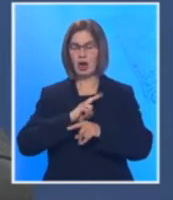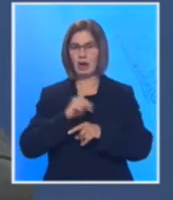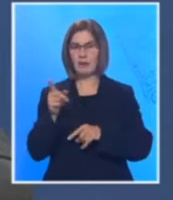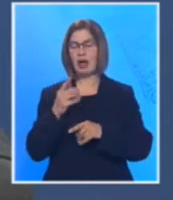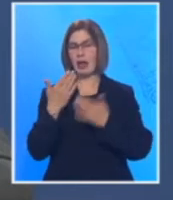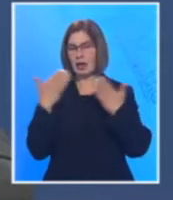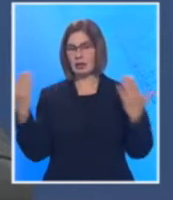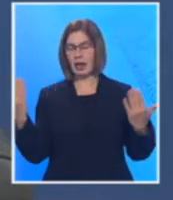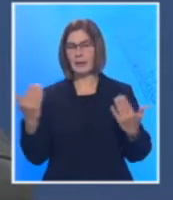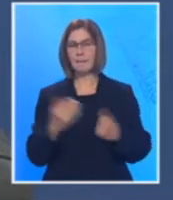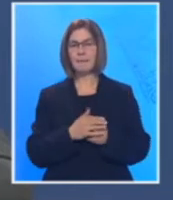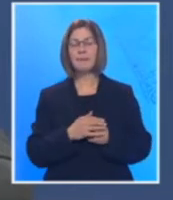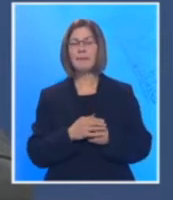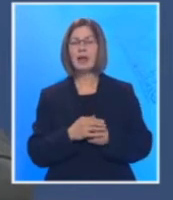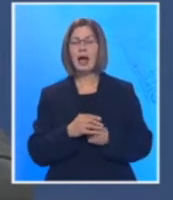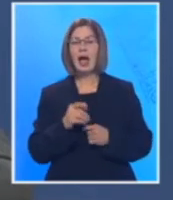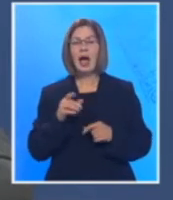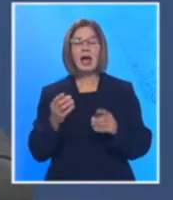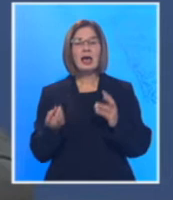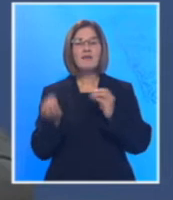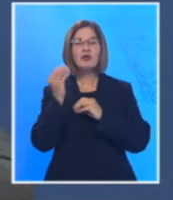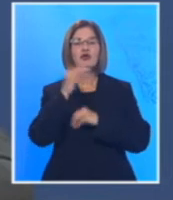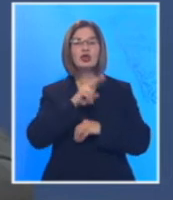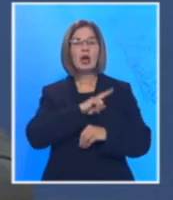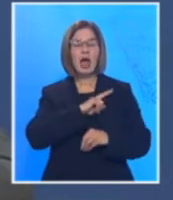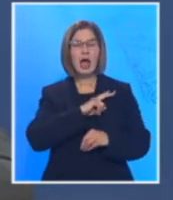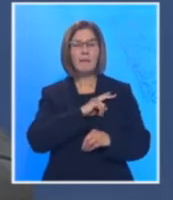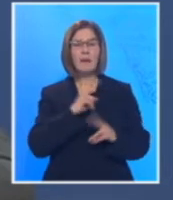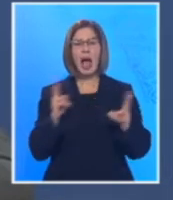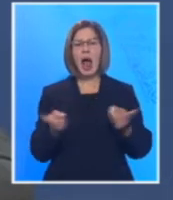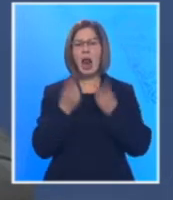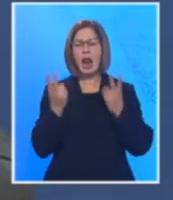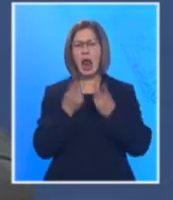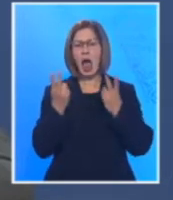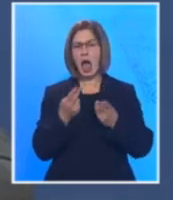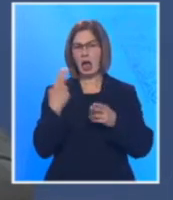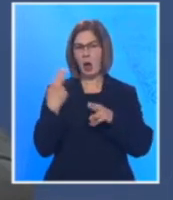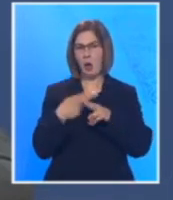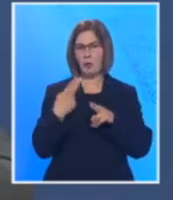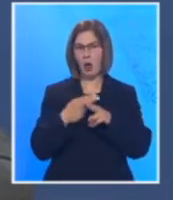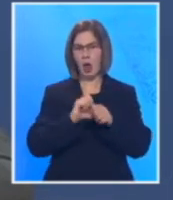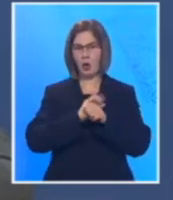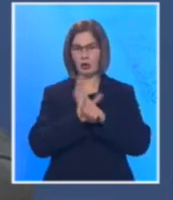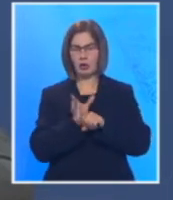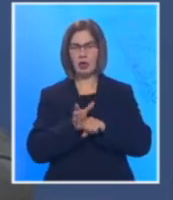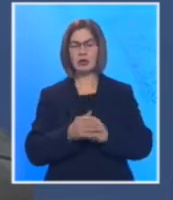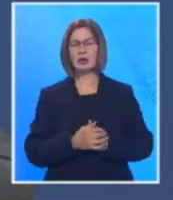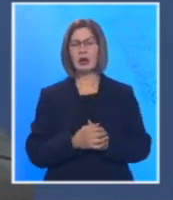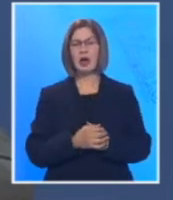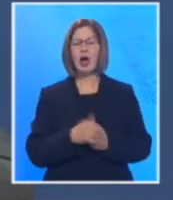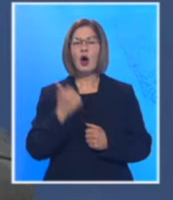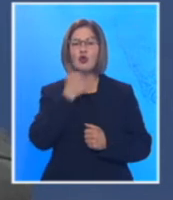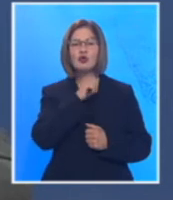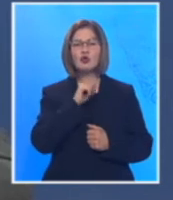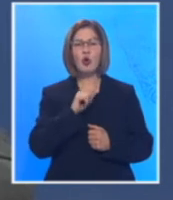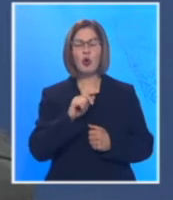proceniti da se sve više otkrivaju blagi i slučajevi, pa čak i asimptomatski, što ne mora